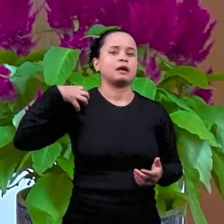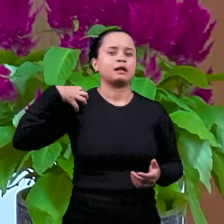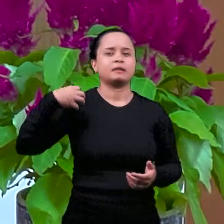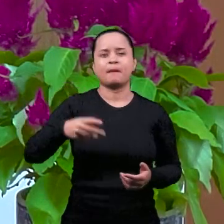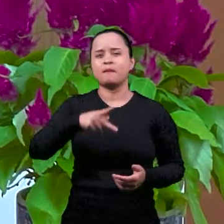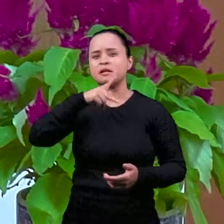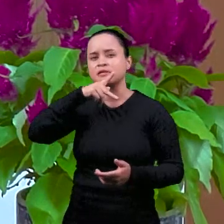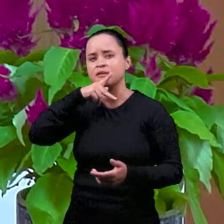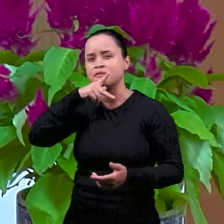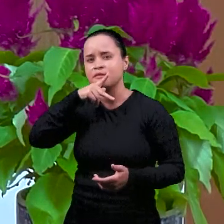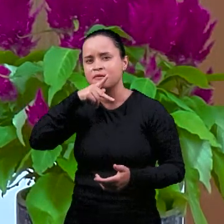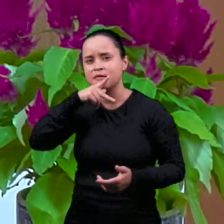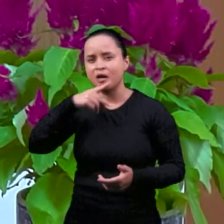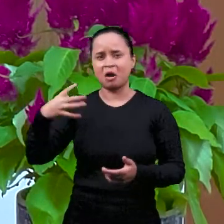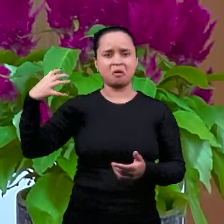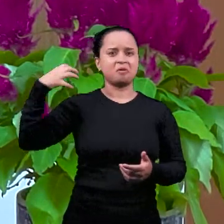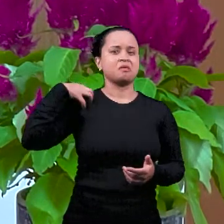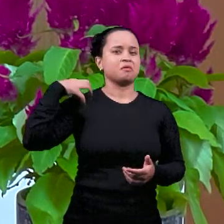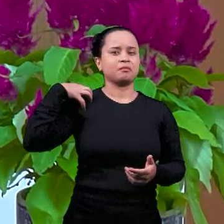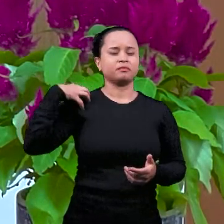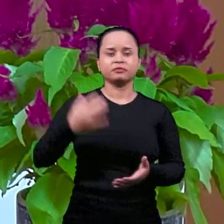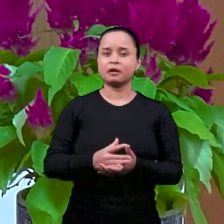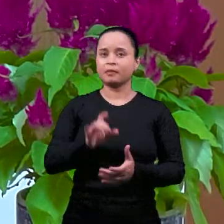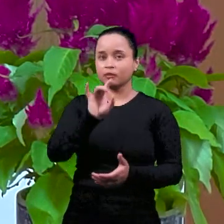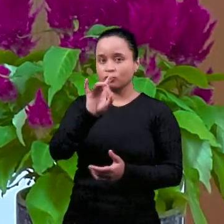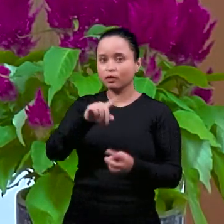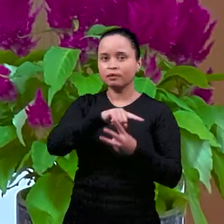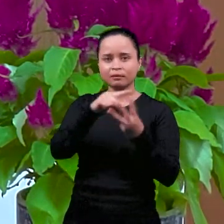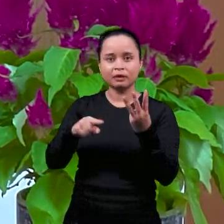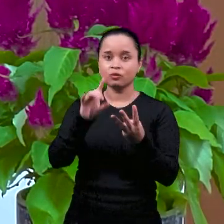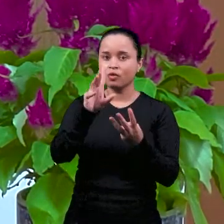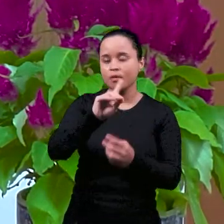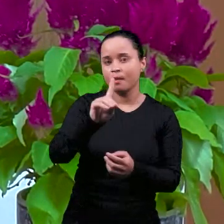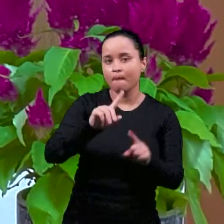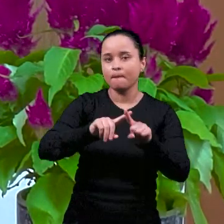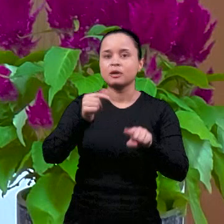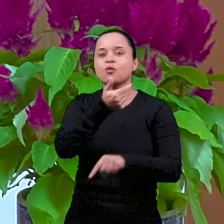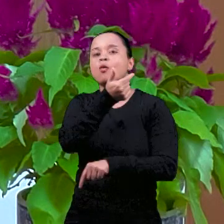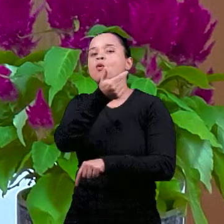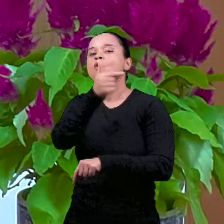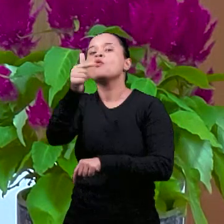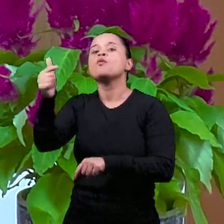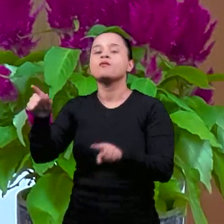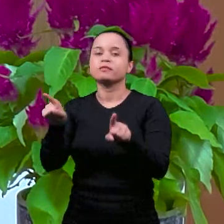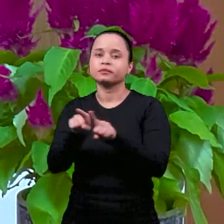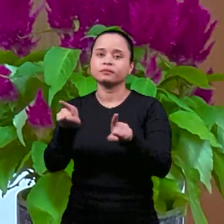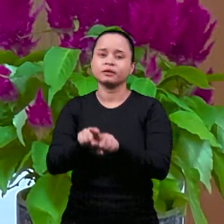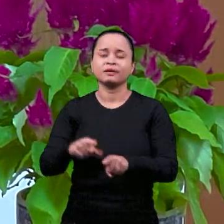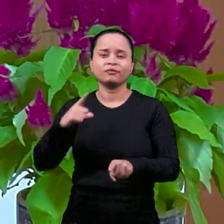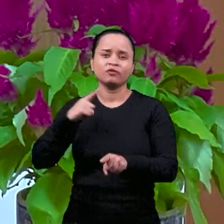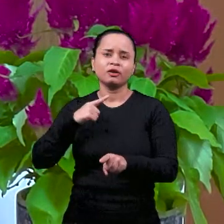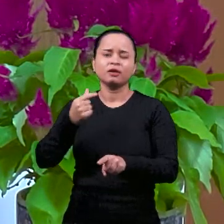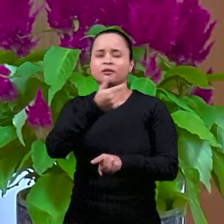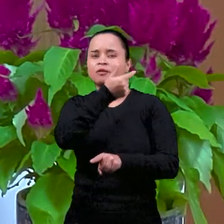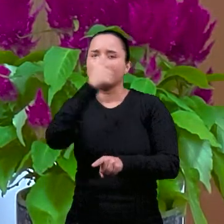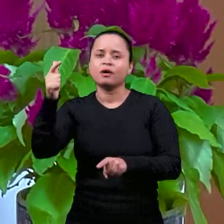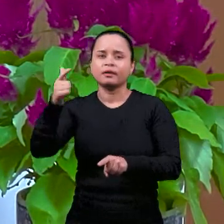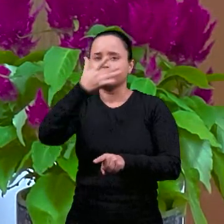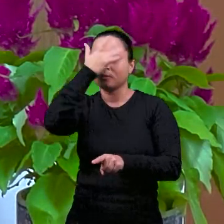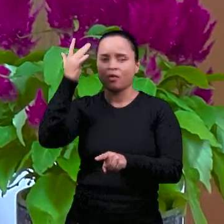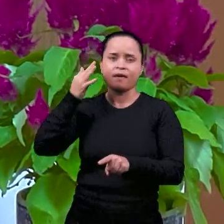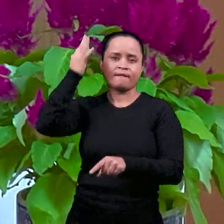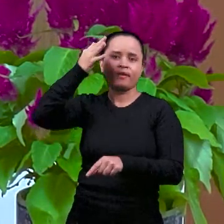Аристотель. Но не только они. Было еще отражение